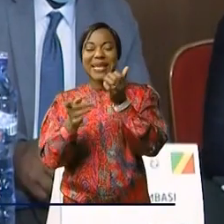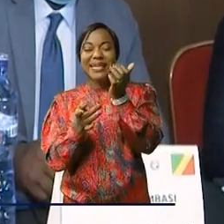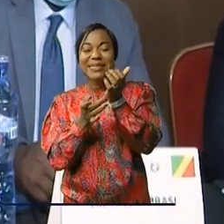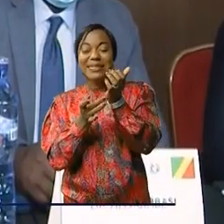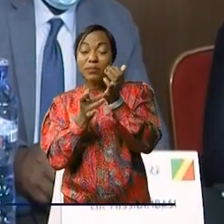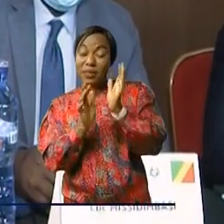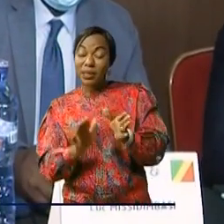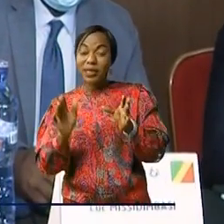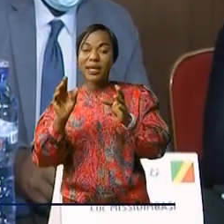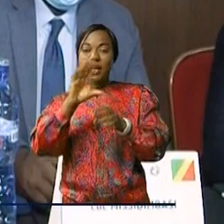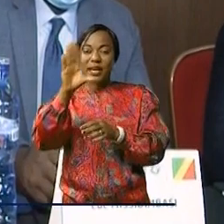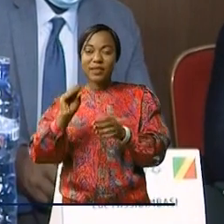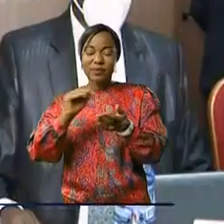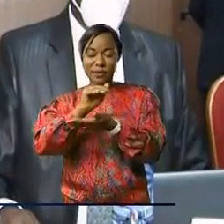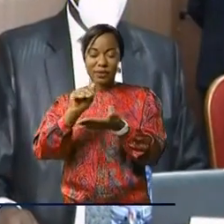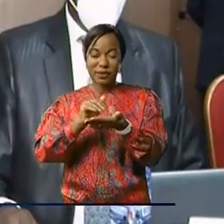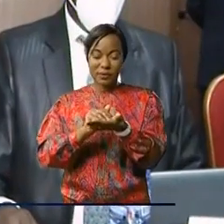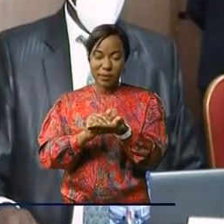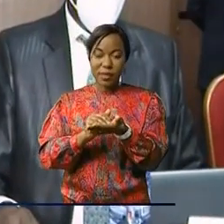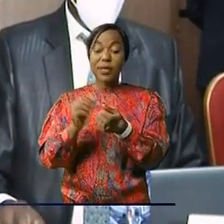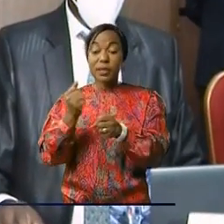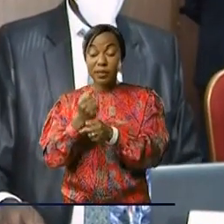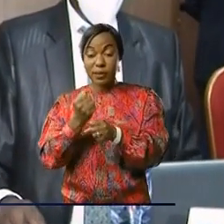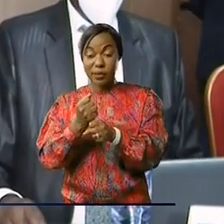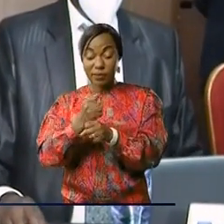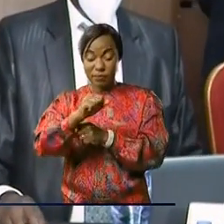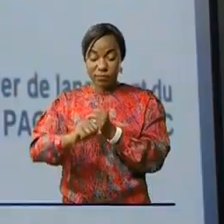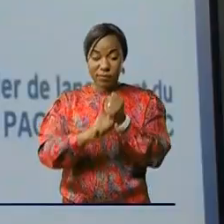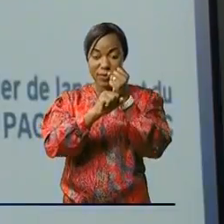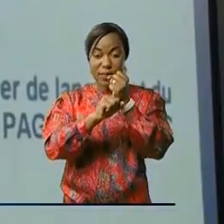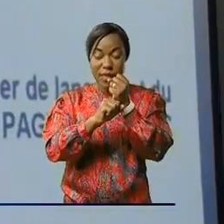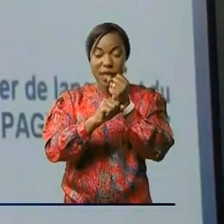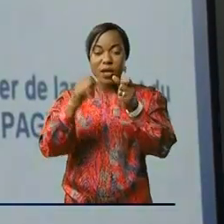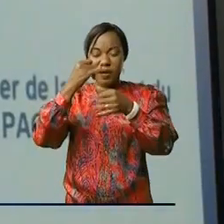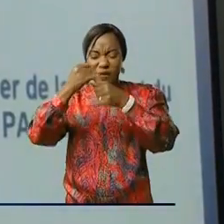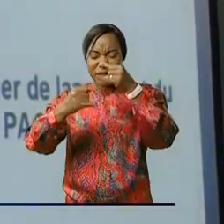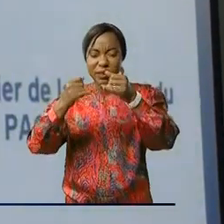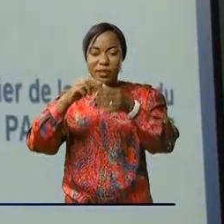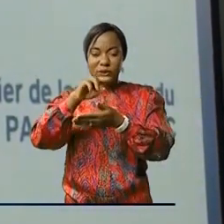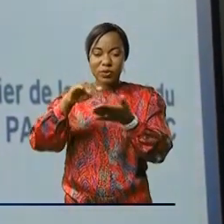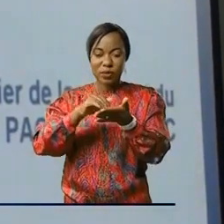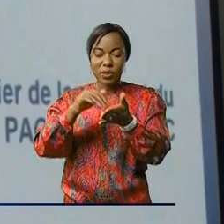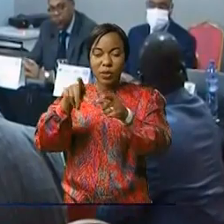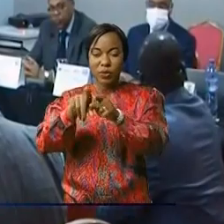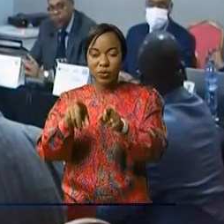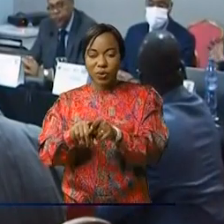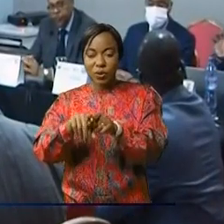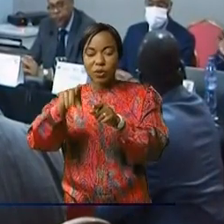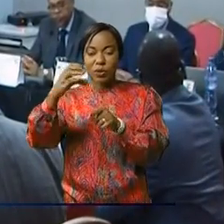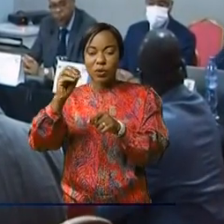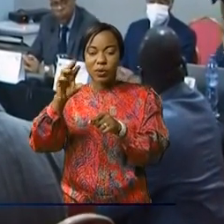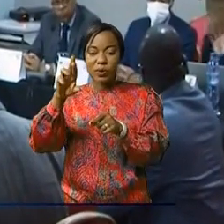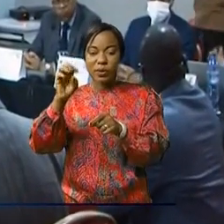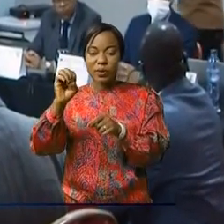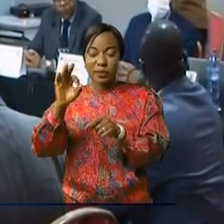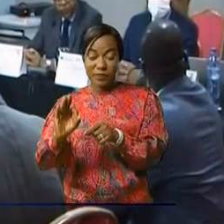Ces travaux organisés par les programmes d'appui à la gouvernance des infrastructures nationales et régionales en Afrique centrale et les COREF visent à